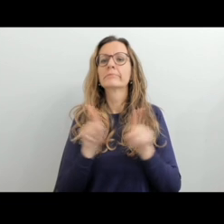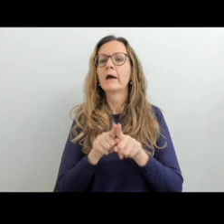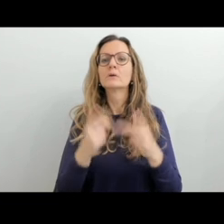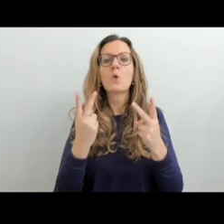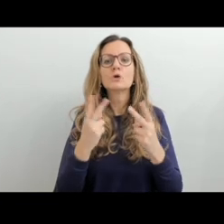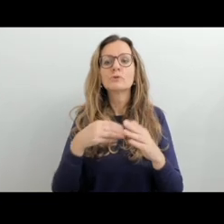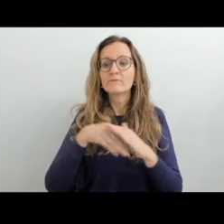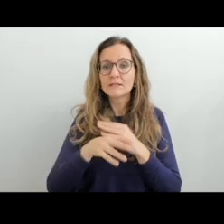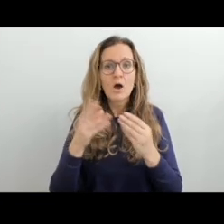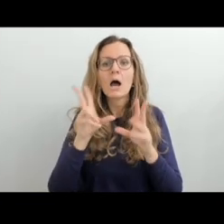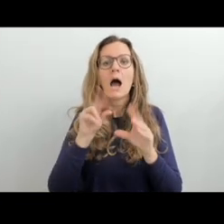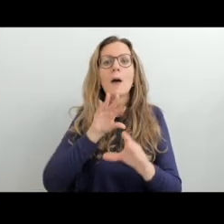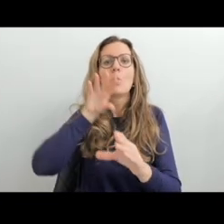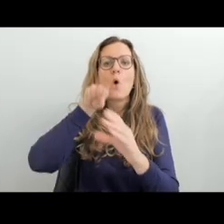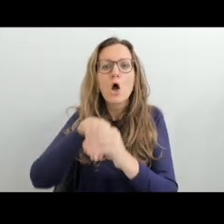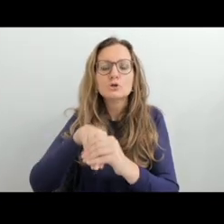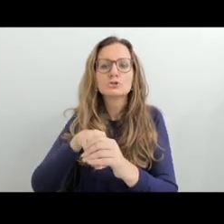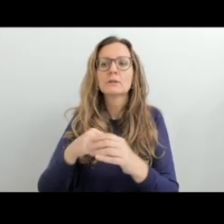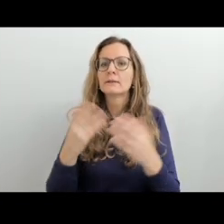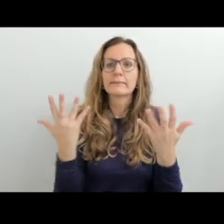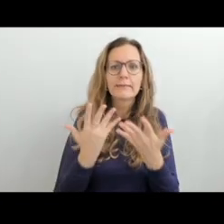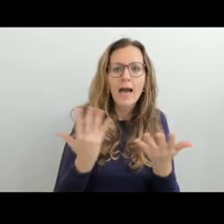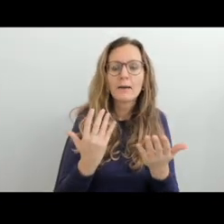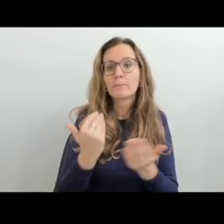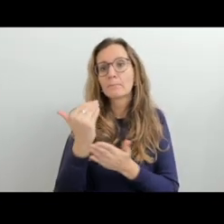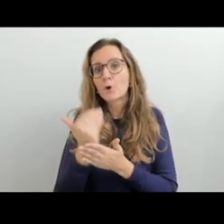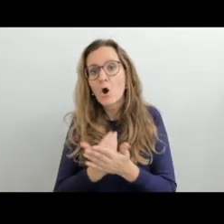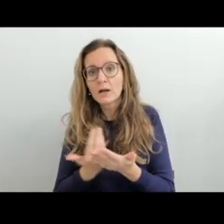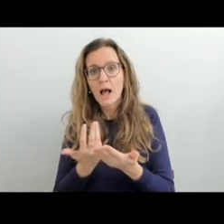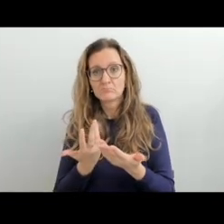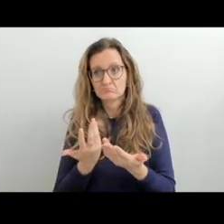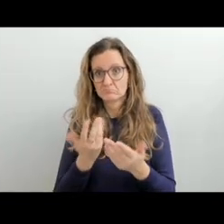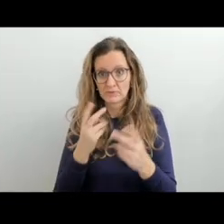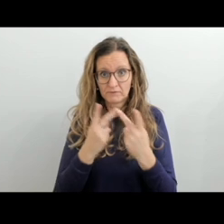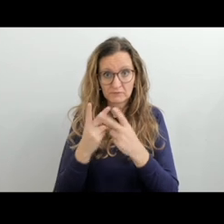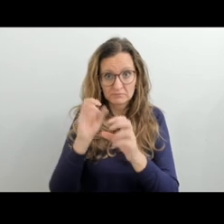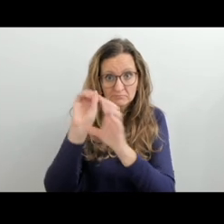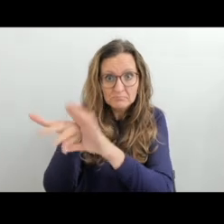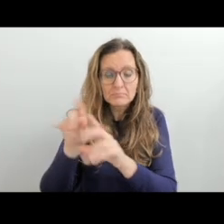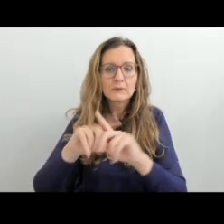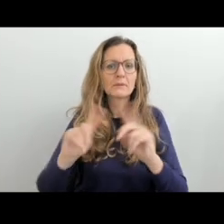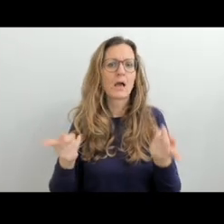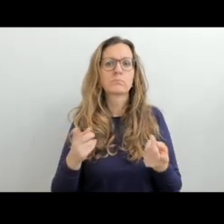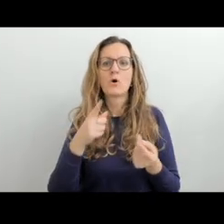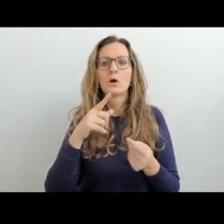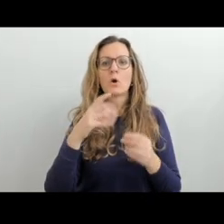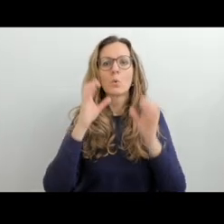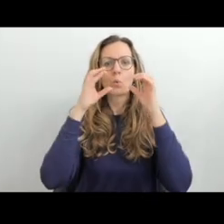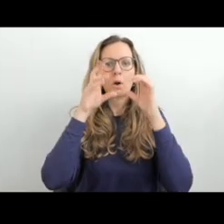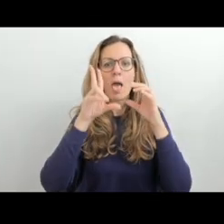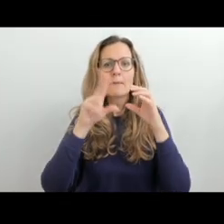natáčí video. A pokud natáčí video, jak je to technicky vyřešené, kam se to video ukládá, jaký program lze použít,